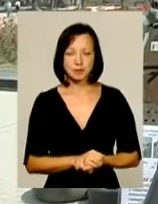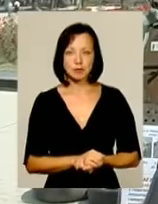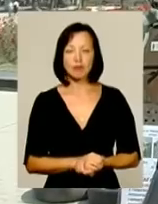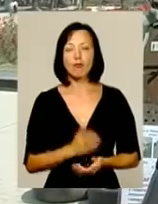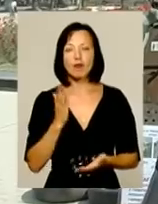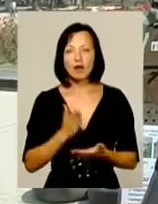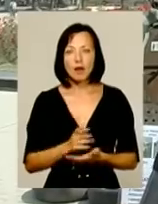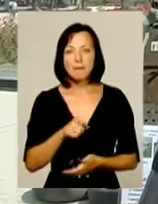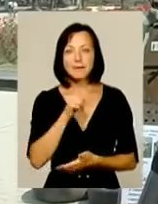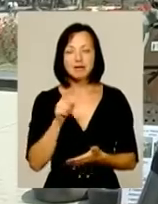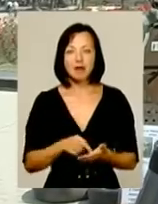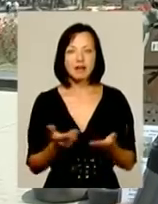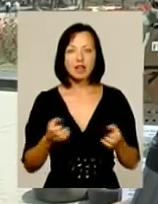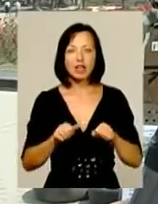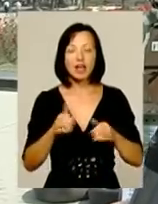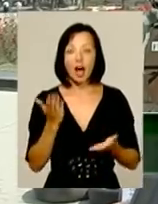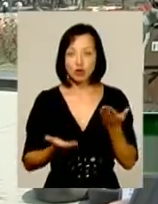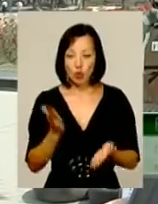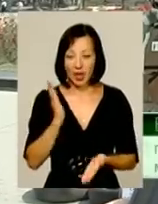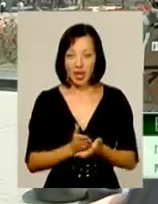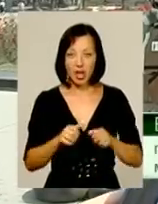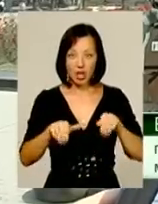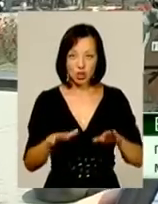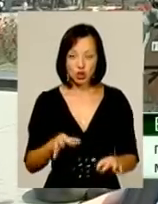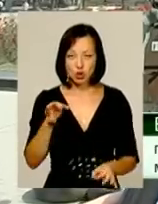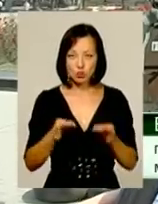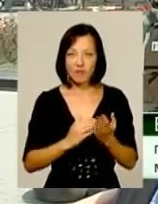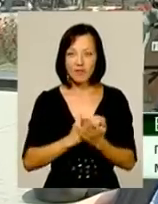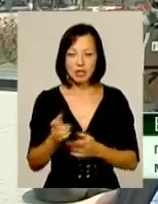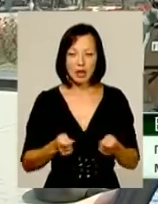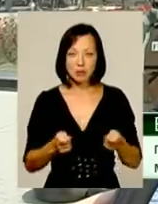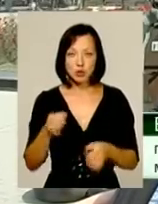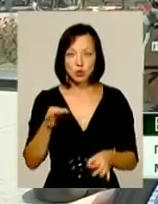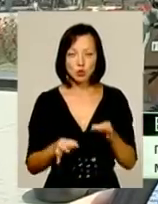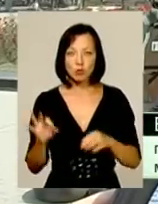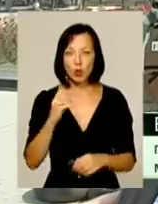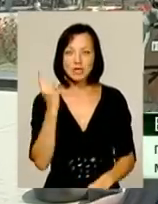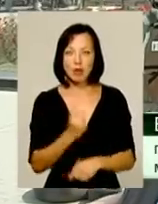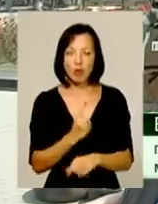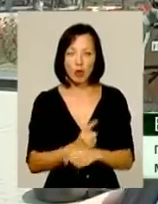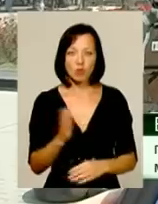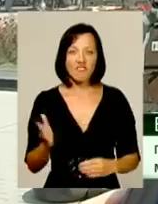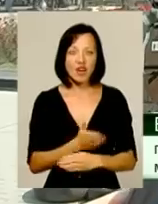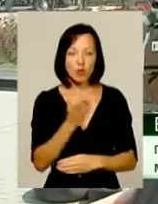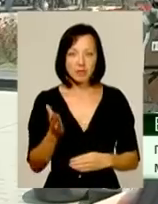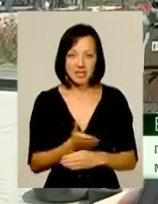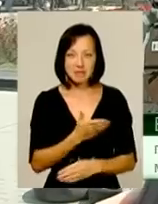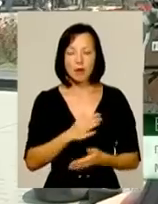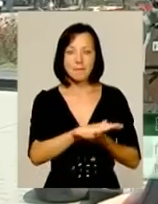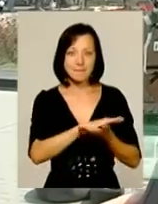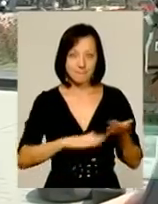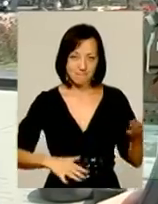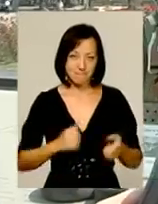Стоїть питання, які є рішення суду, Вищого адмінсуду, Київського кружного суду про заборону виробництва. Виробництво